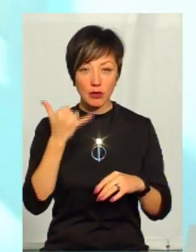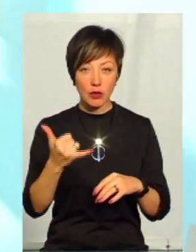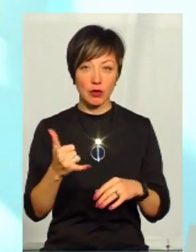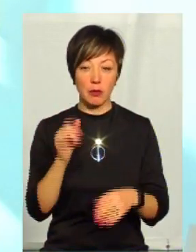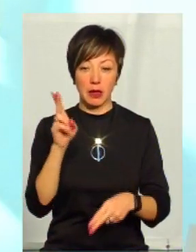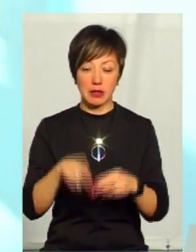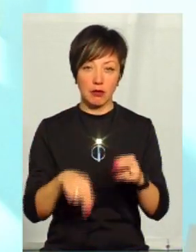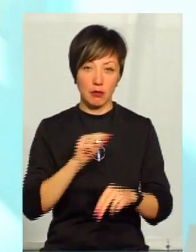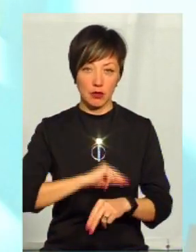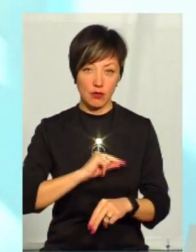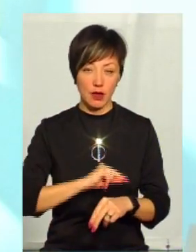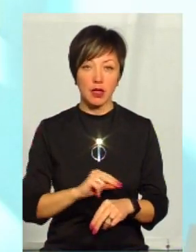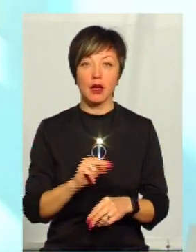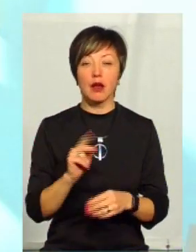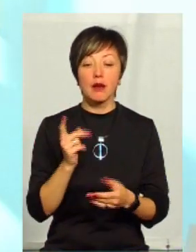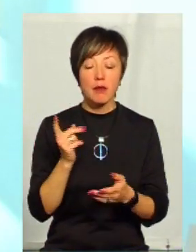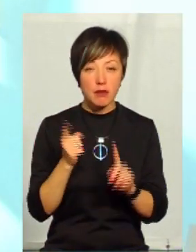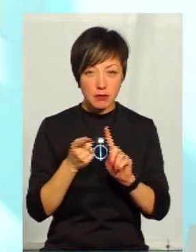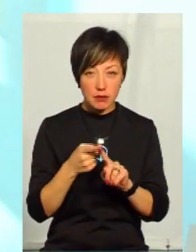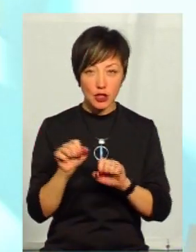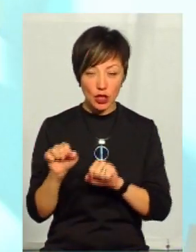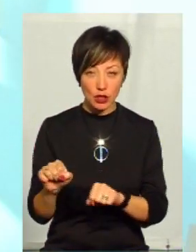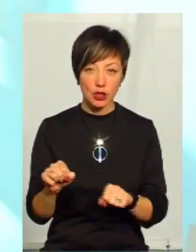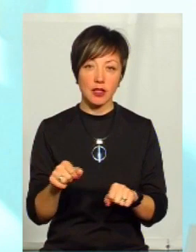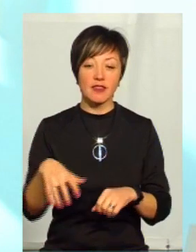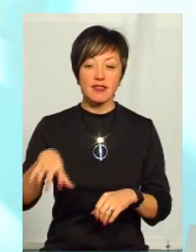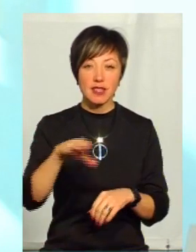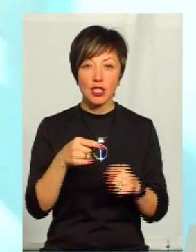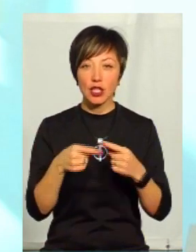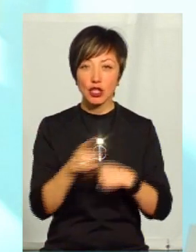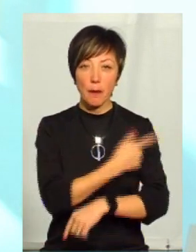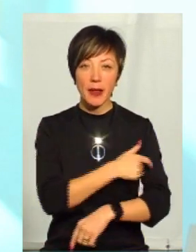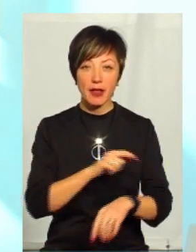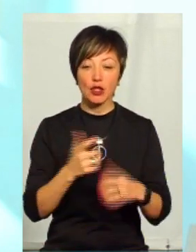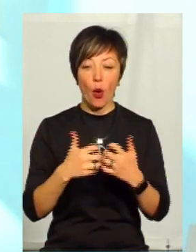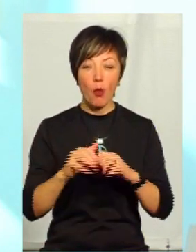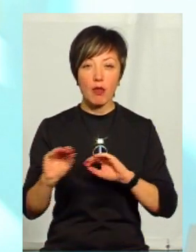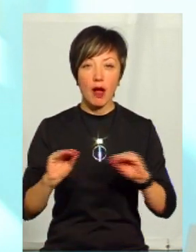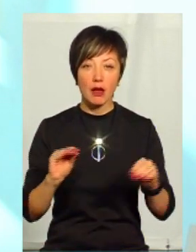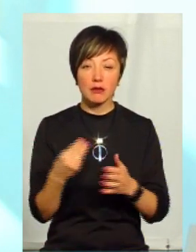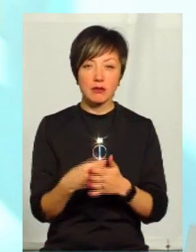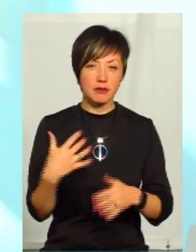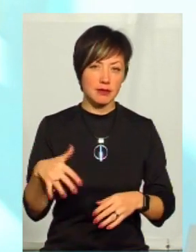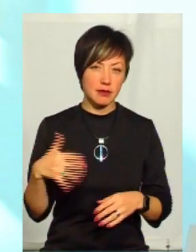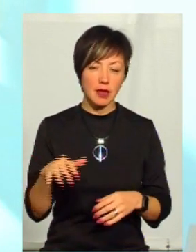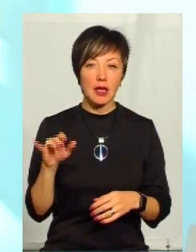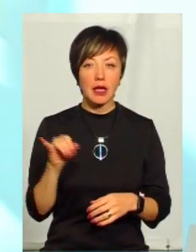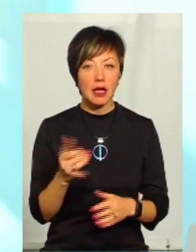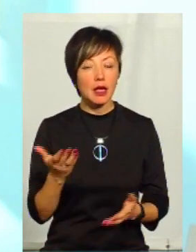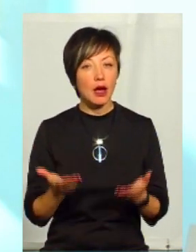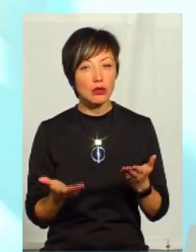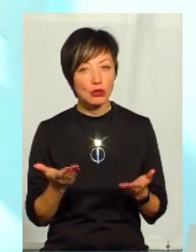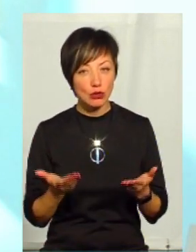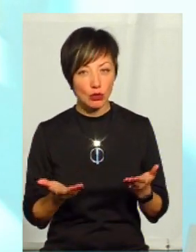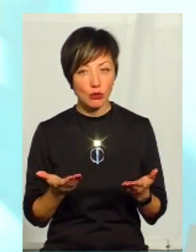по телефону, він перестав працювати. Він захищений. Також і все інше медичне обладнання, воно наддороговартісне. І якщо